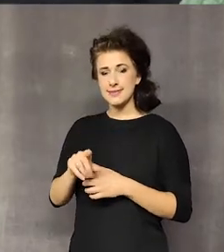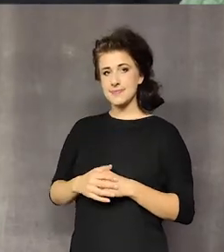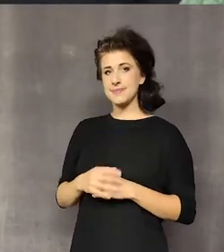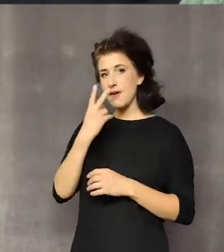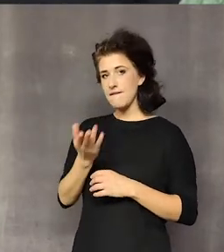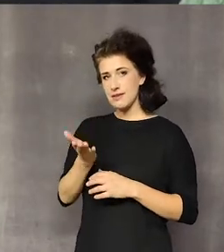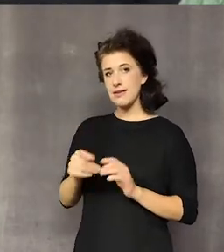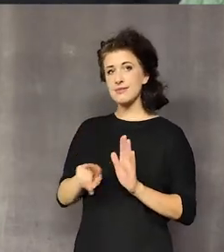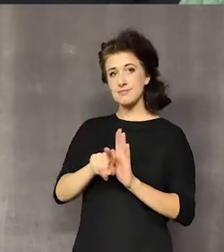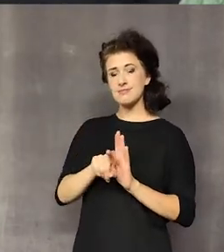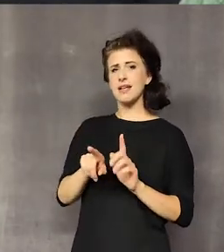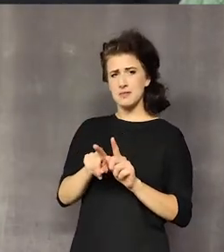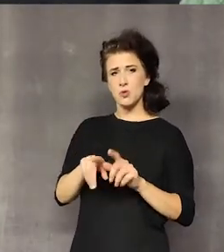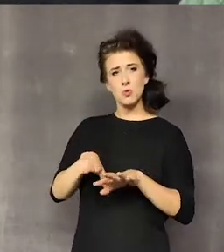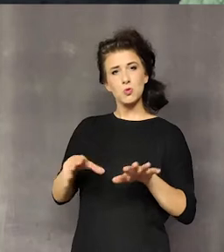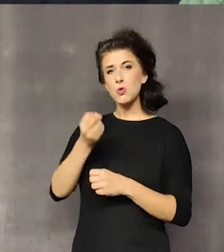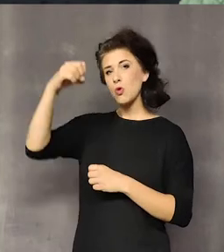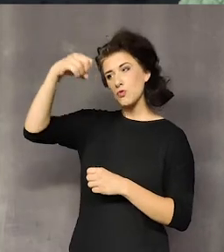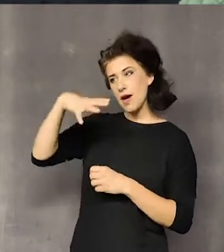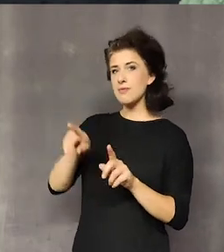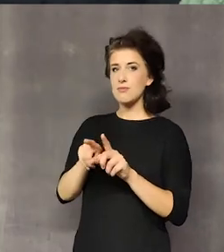On lubi też dużo światła, dużo wody.